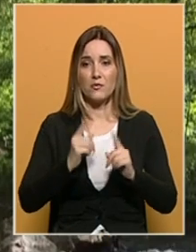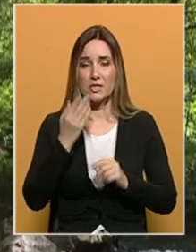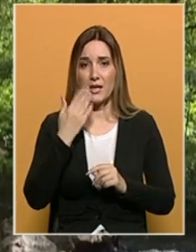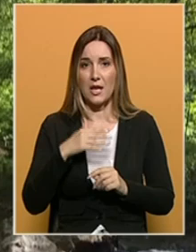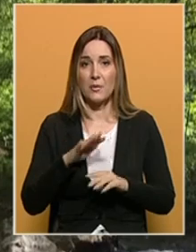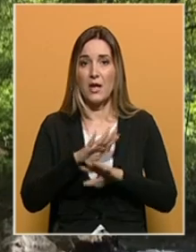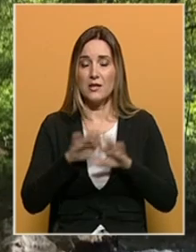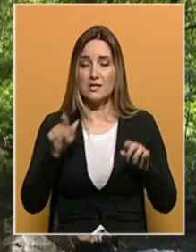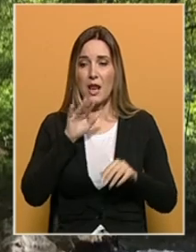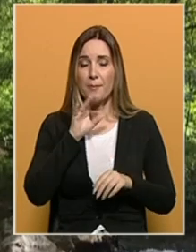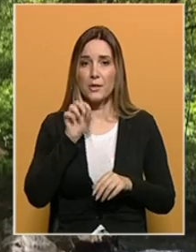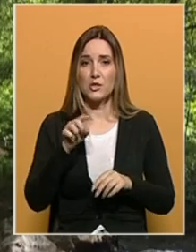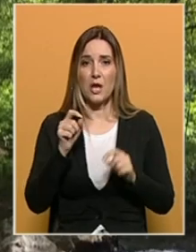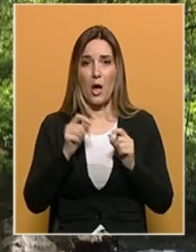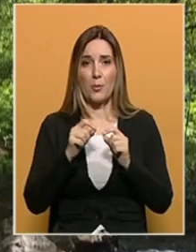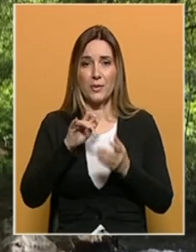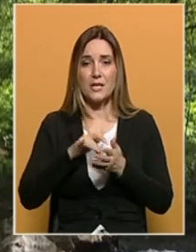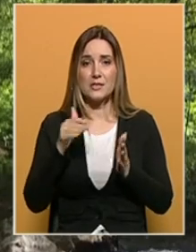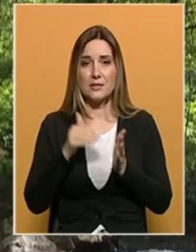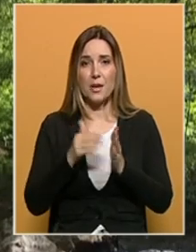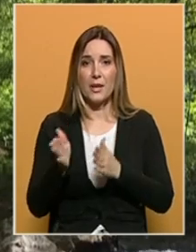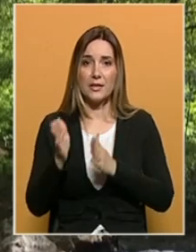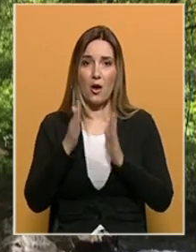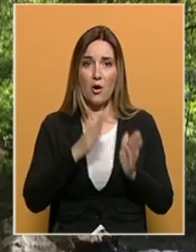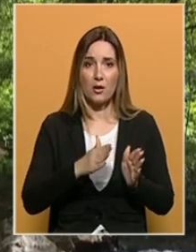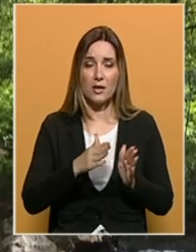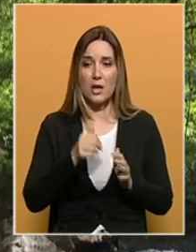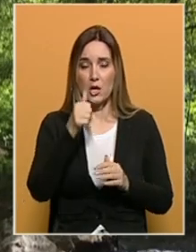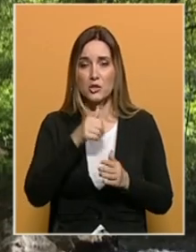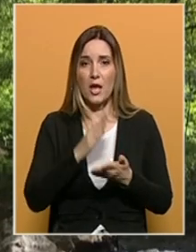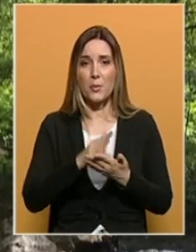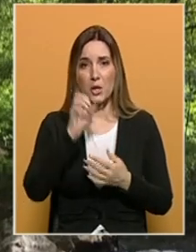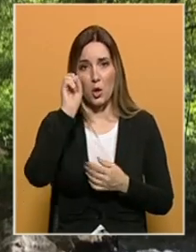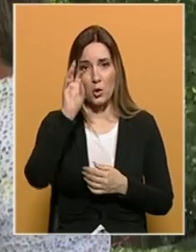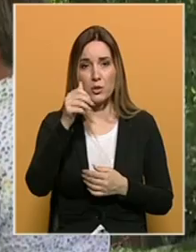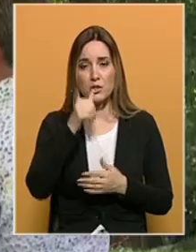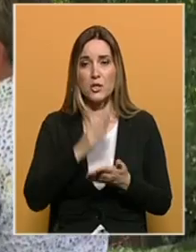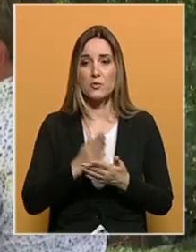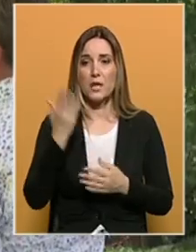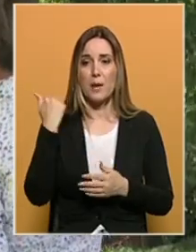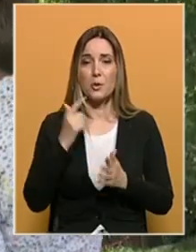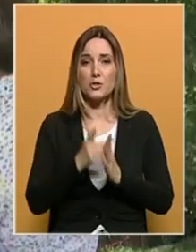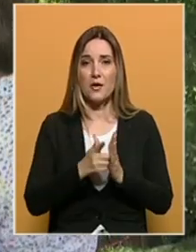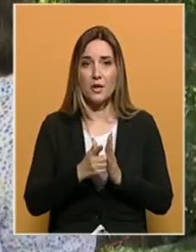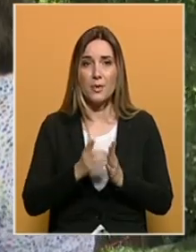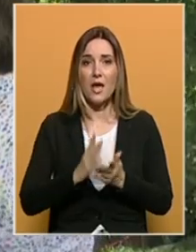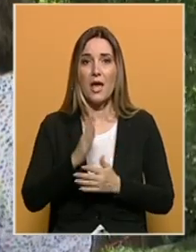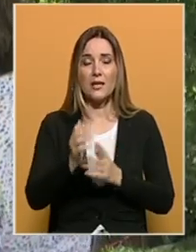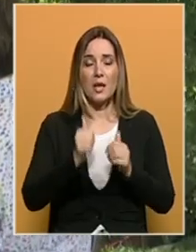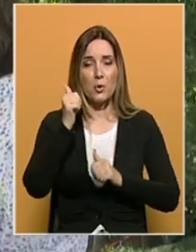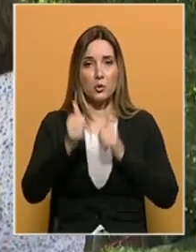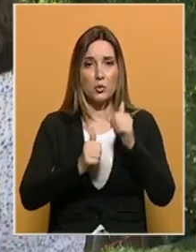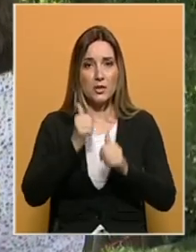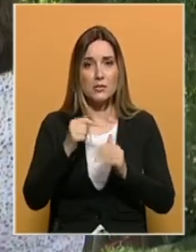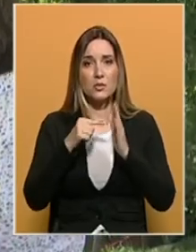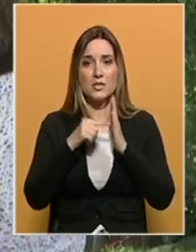Cijela priča o Brezi treba da se okrene sa onoga što je bilo rudnik, što su bila prošla vremena. Idemo ka turizmu, ka tome da